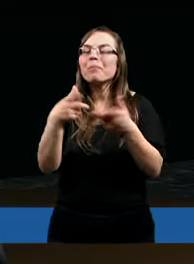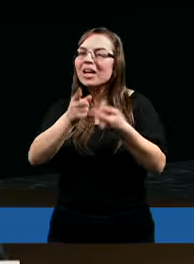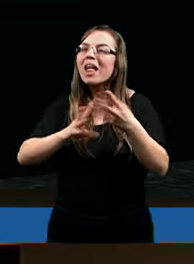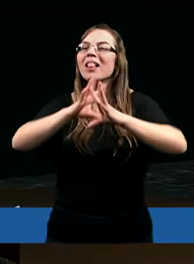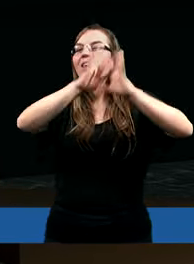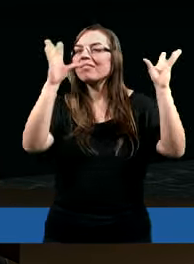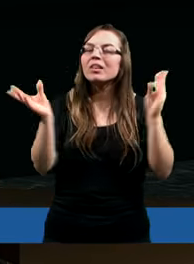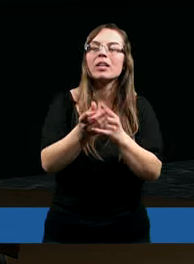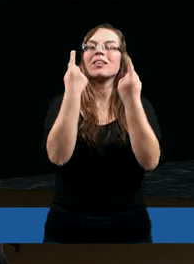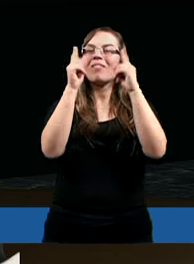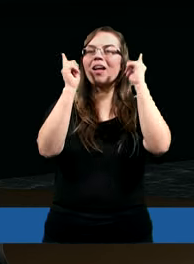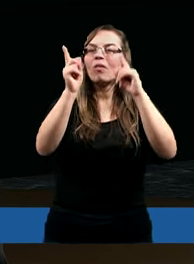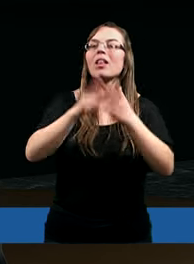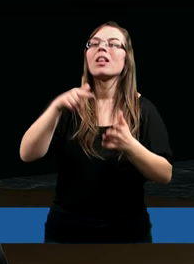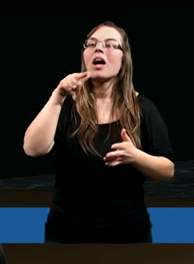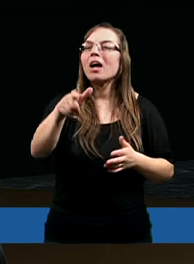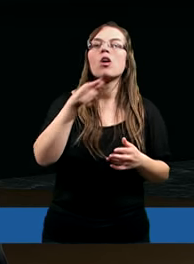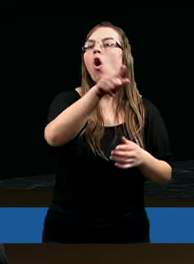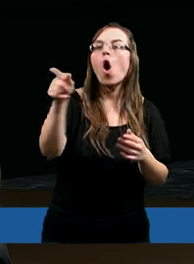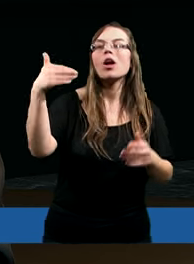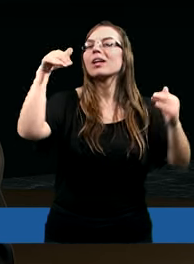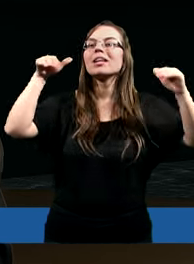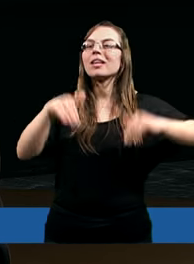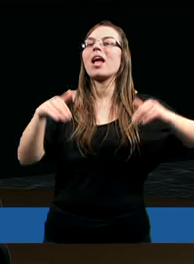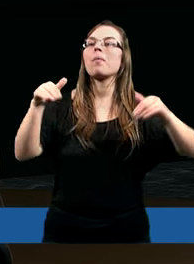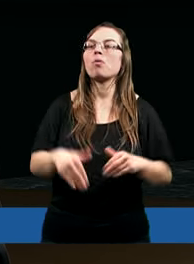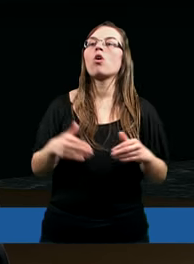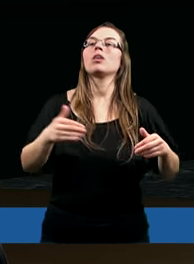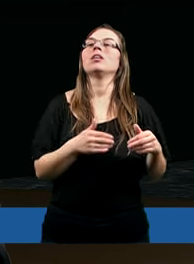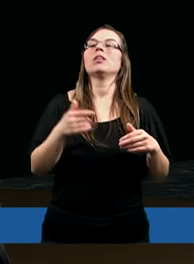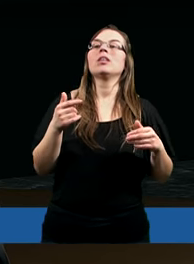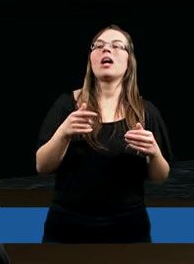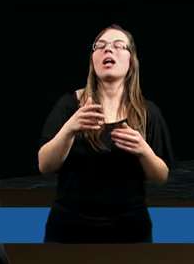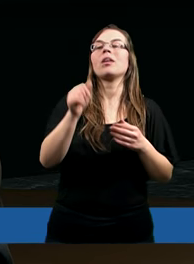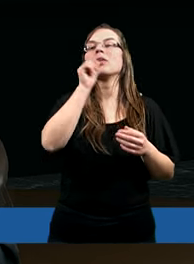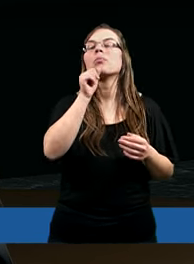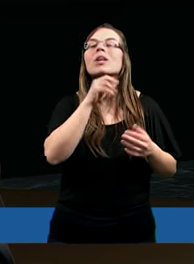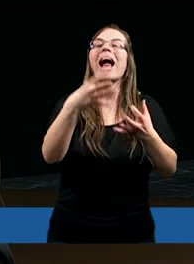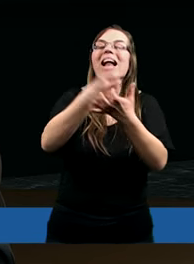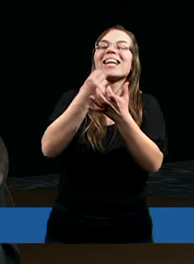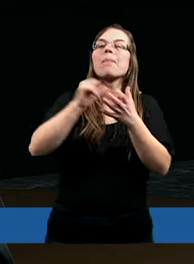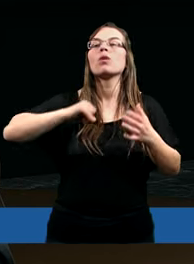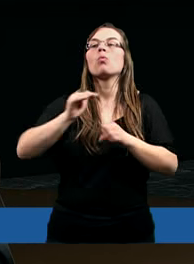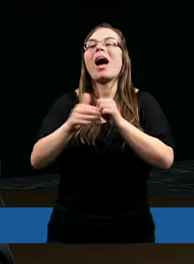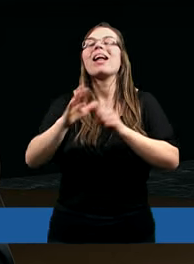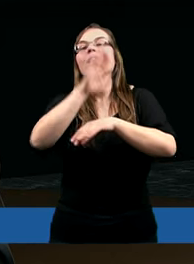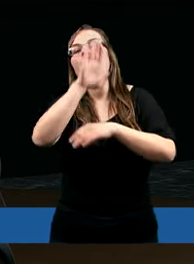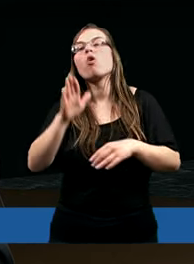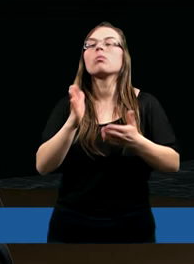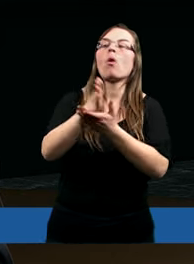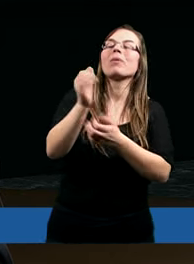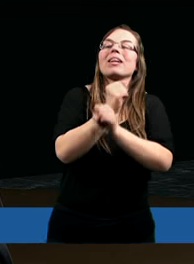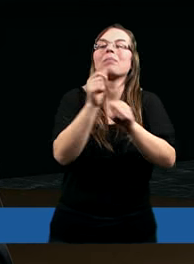wszystkim zwracaj uwagę na to, że oni nie mogą zaskarbić sobie łask Bożych, czy zbawienia,